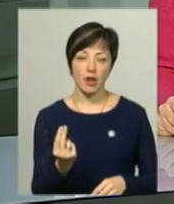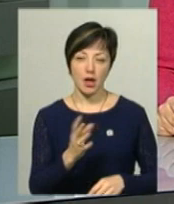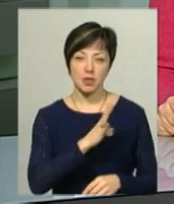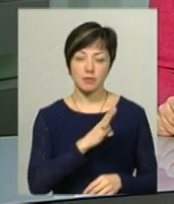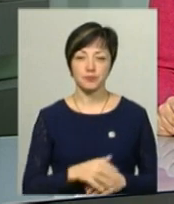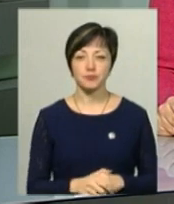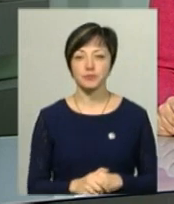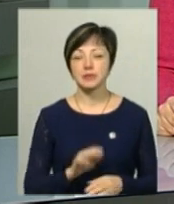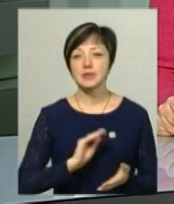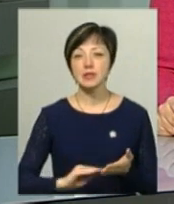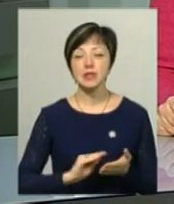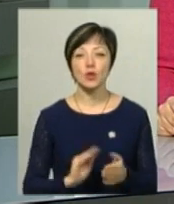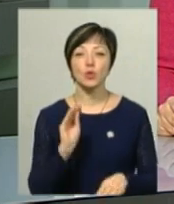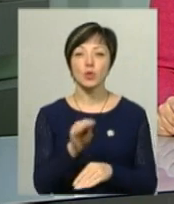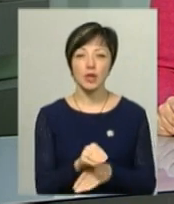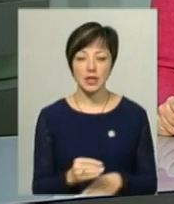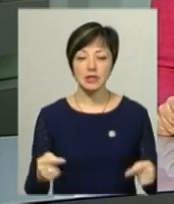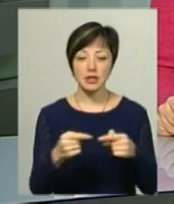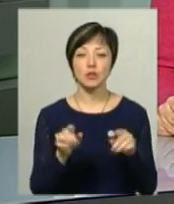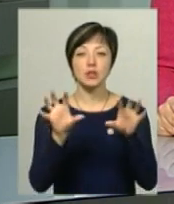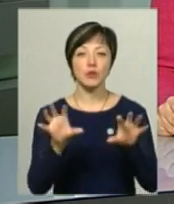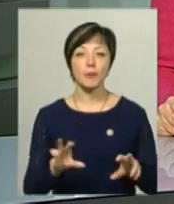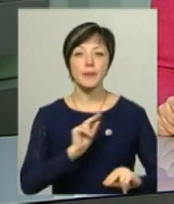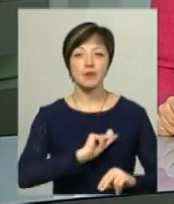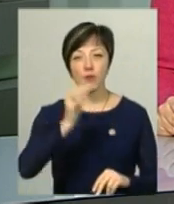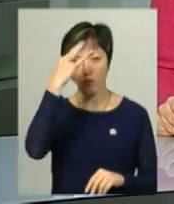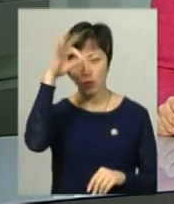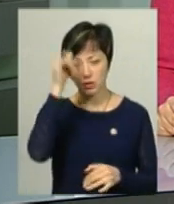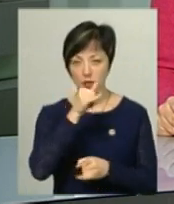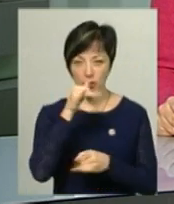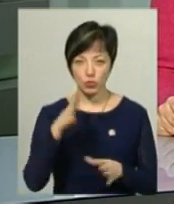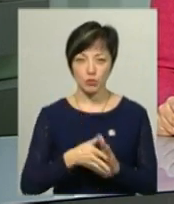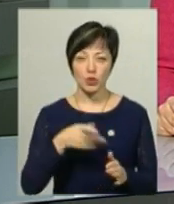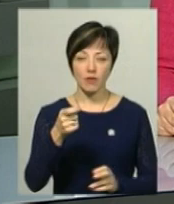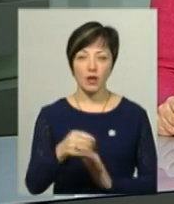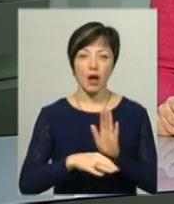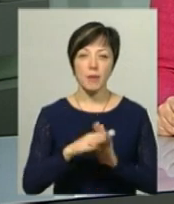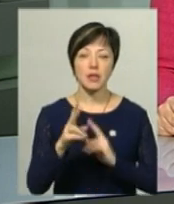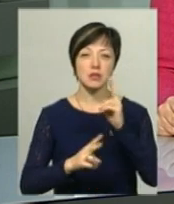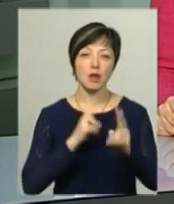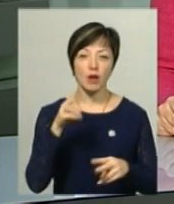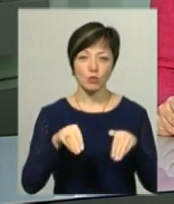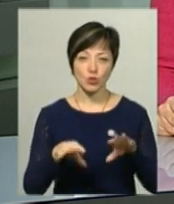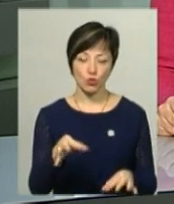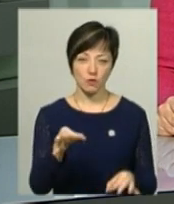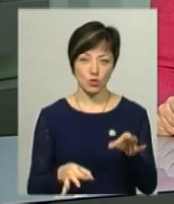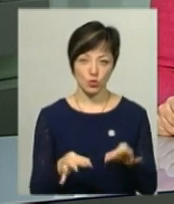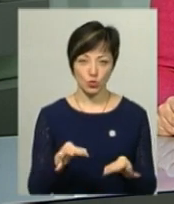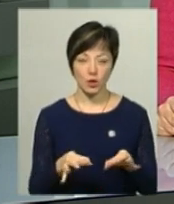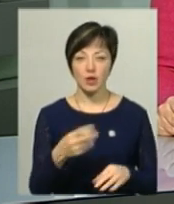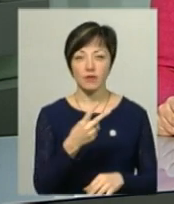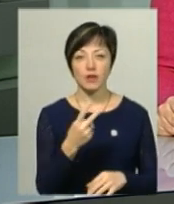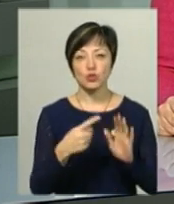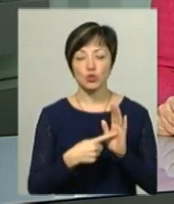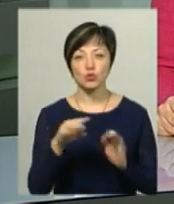Алла Плінська додає, згідно з чинним законодавством, працівники поліції не можуть подавати апеляційну скаргу на постанову суду. Нагадаю,